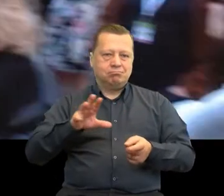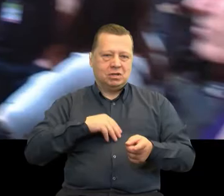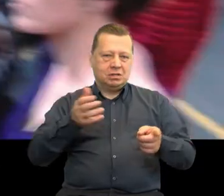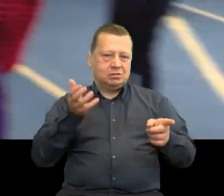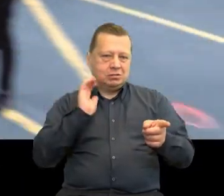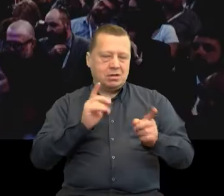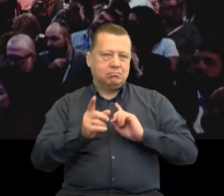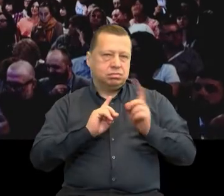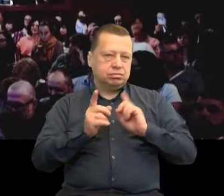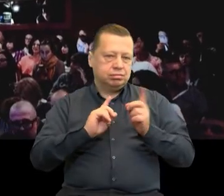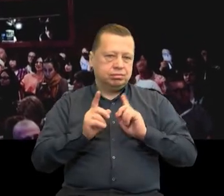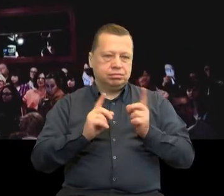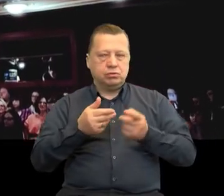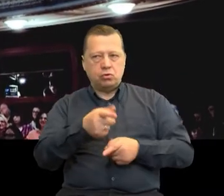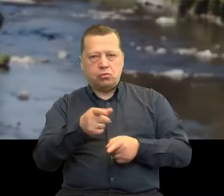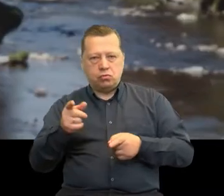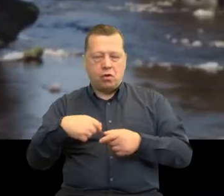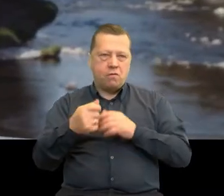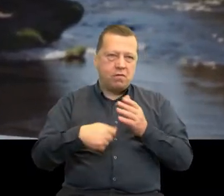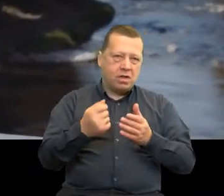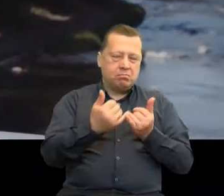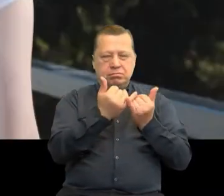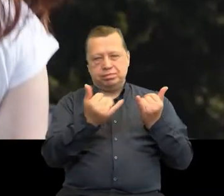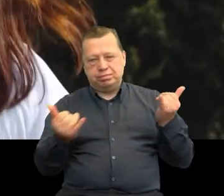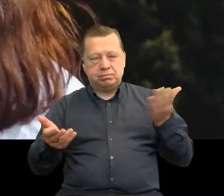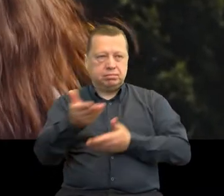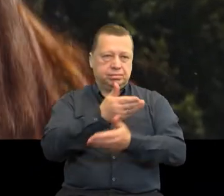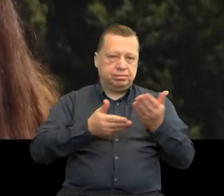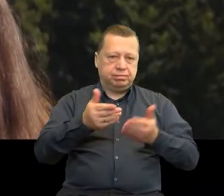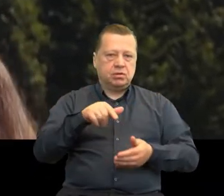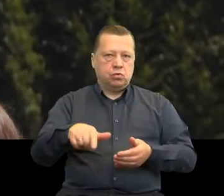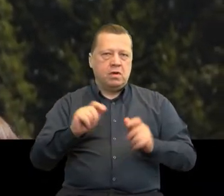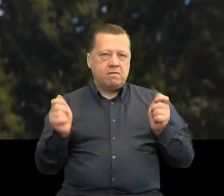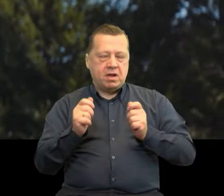podyskutować o tym, co nas łączy, o filmach, które są pokazywane właśnie na Festiwalu.